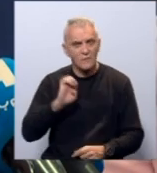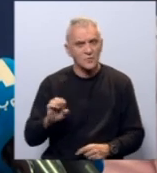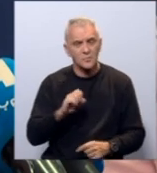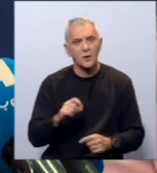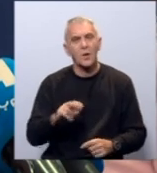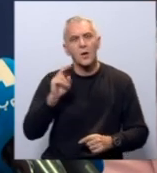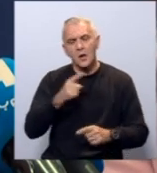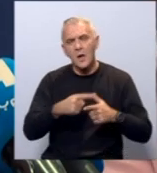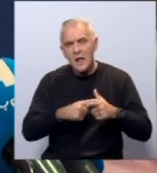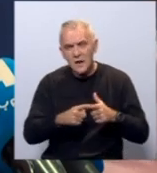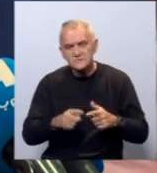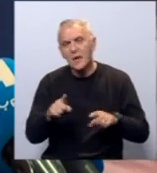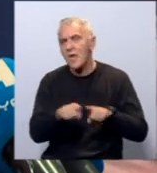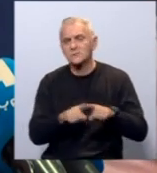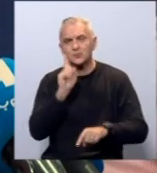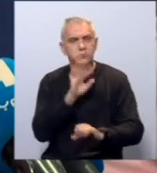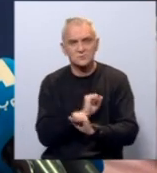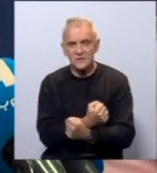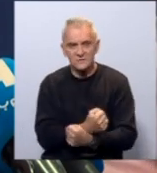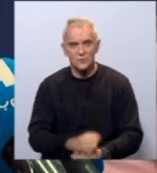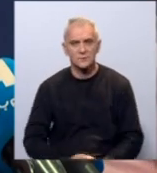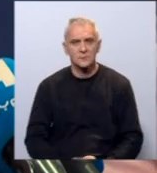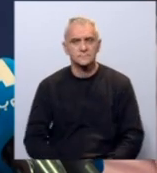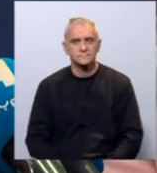za Ujedinjeno kraljevstvo, tako i za Bosnu i Hercegovine.